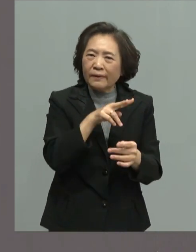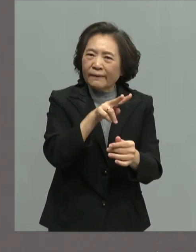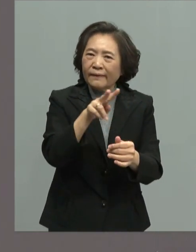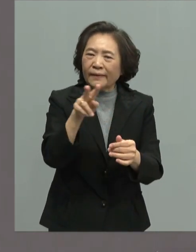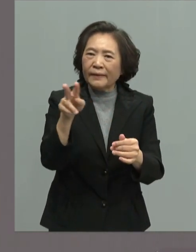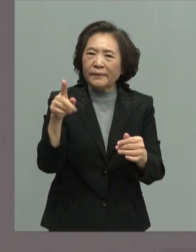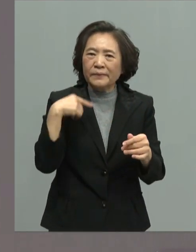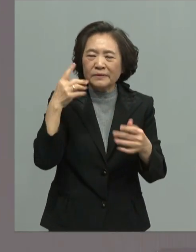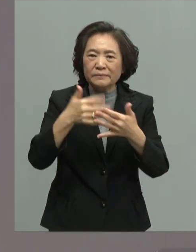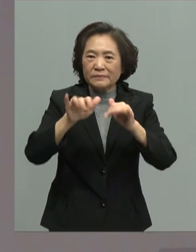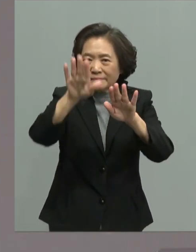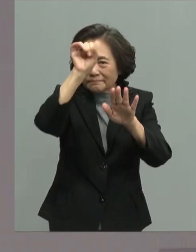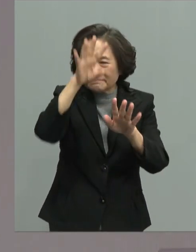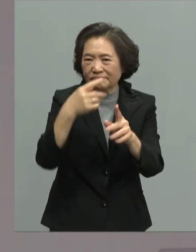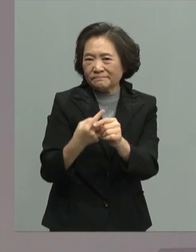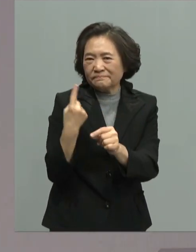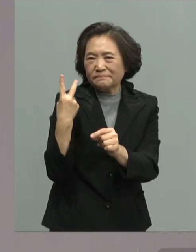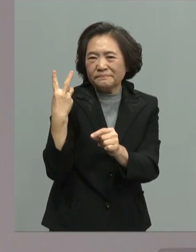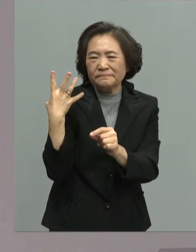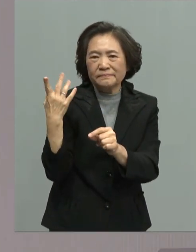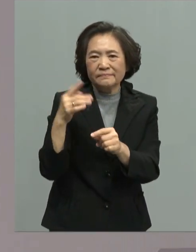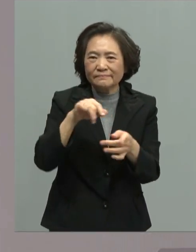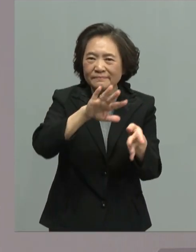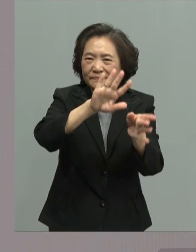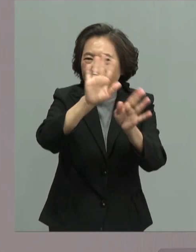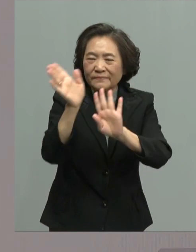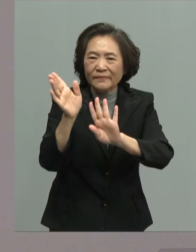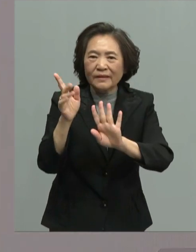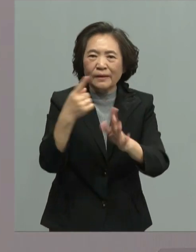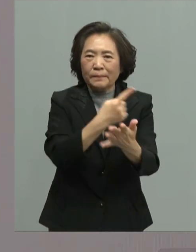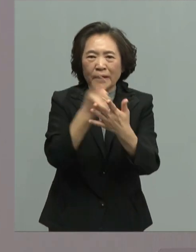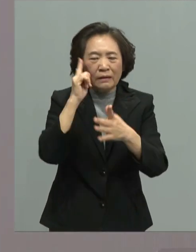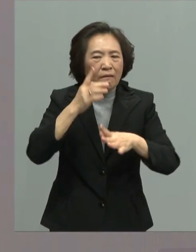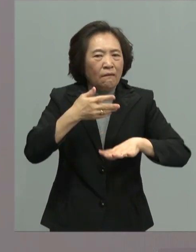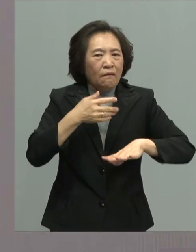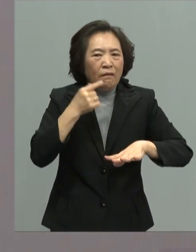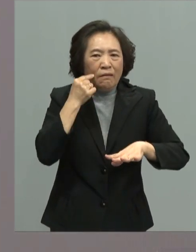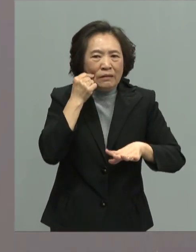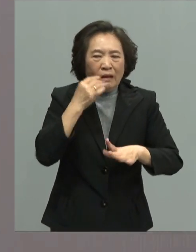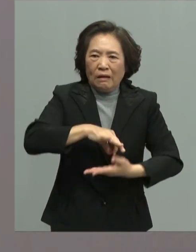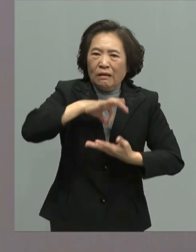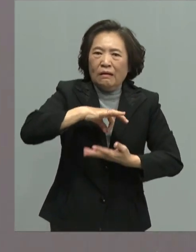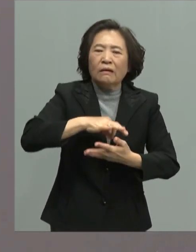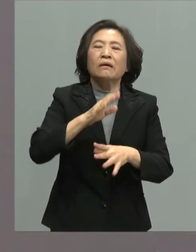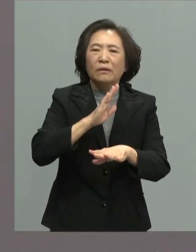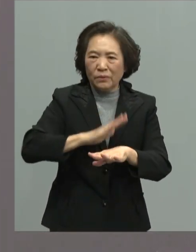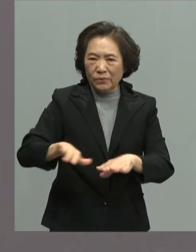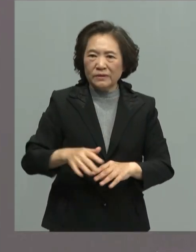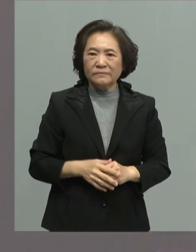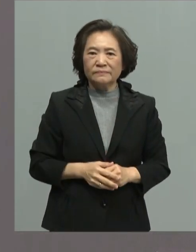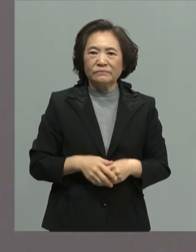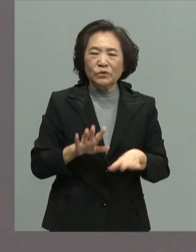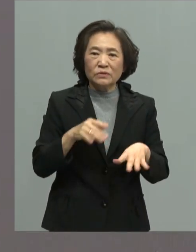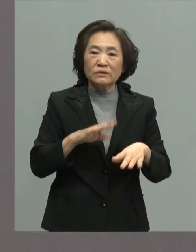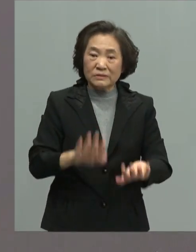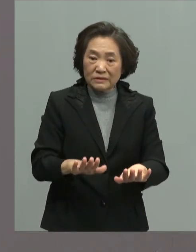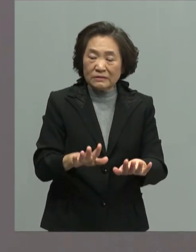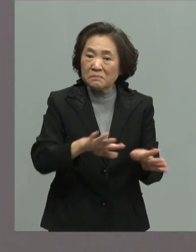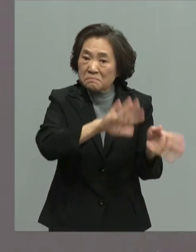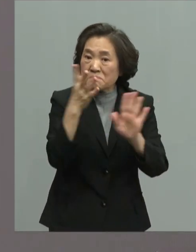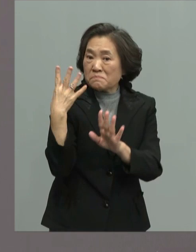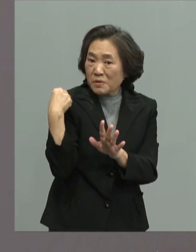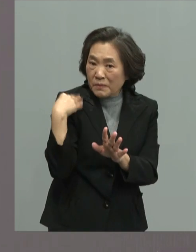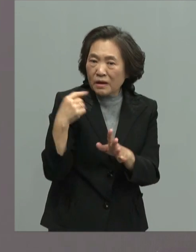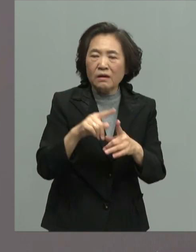顺着说民进党这几年的做法让大家有够不放心一边说要维持现状一边